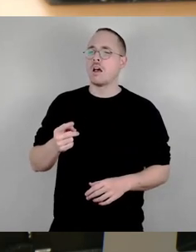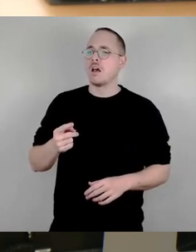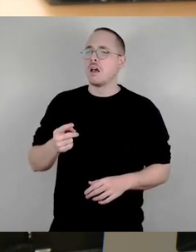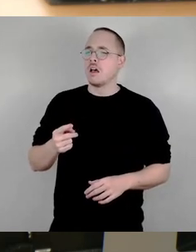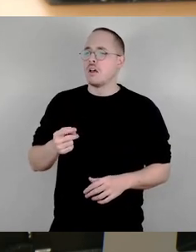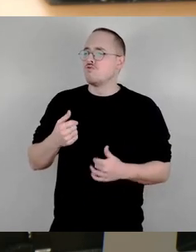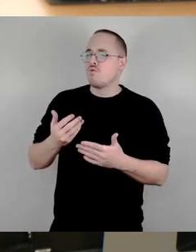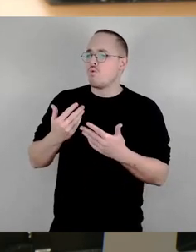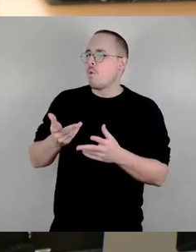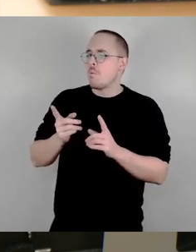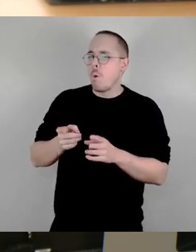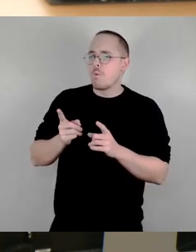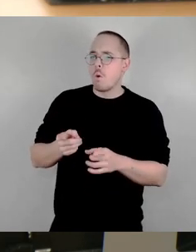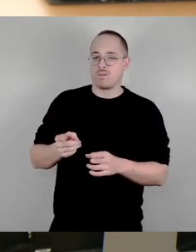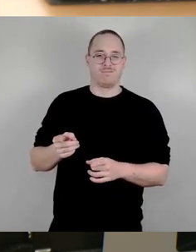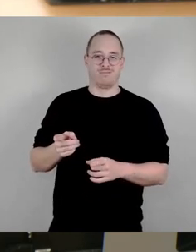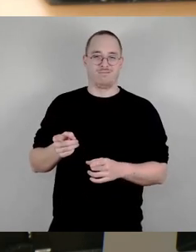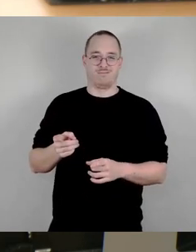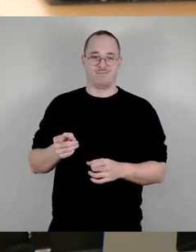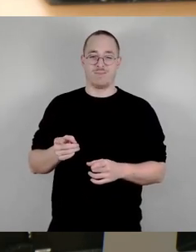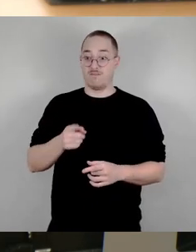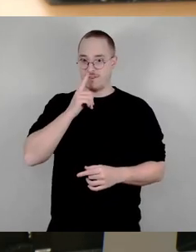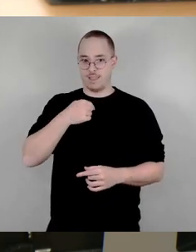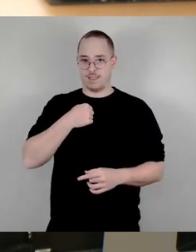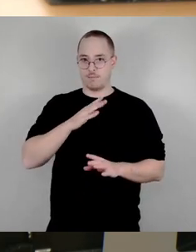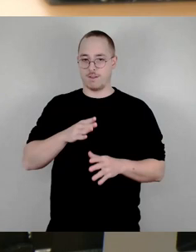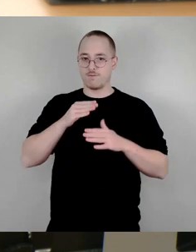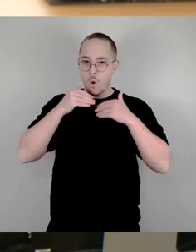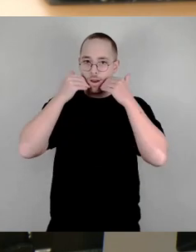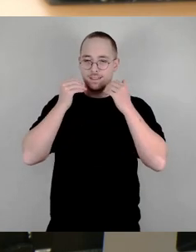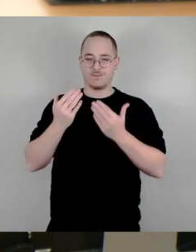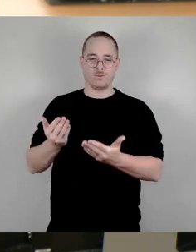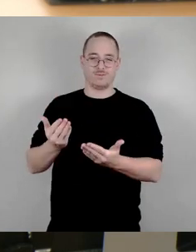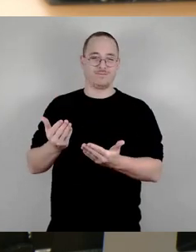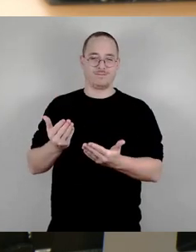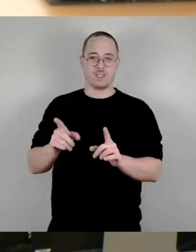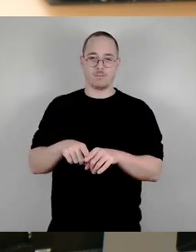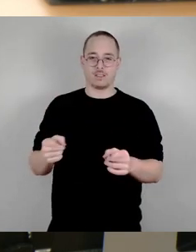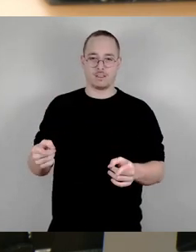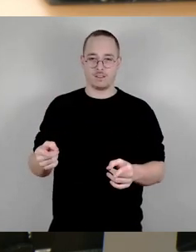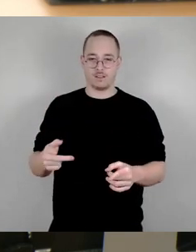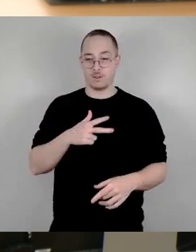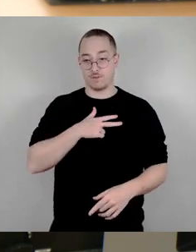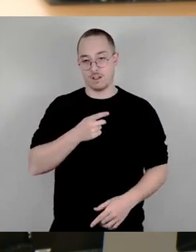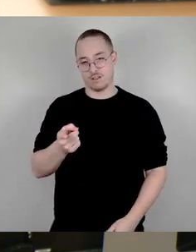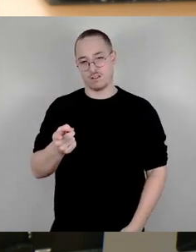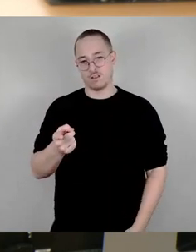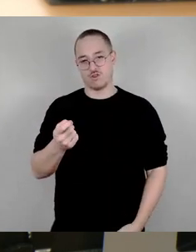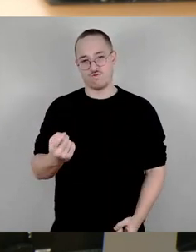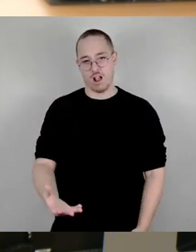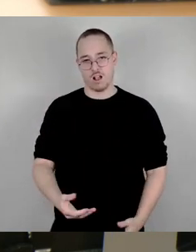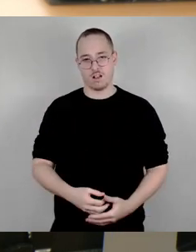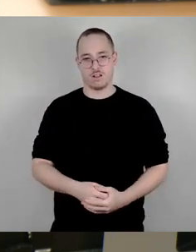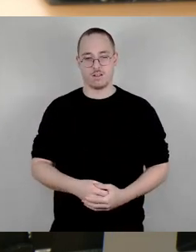exotisch an. Noch problematischer wird es, wenn man sieht, dass in